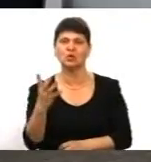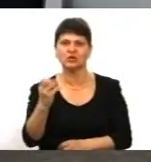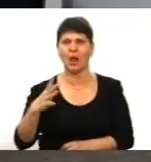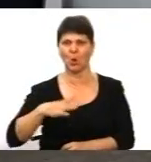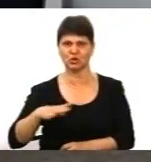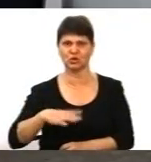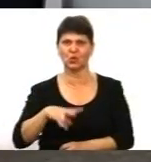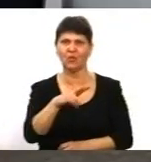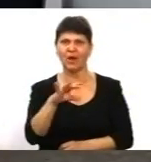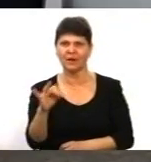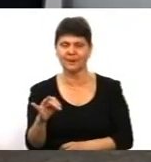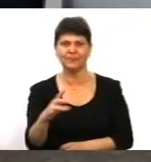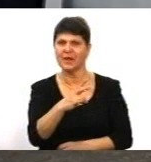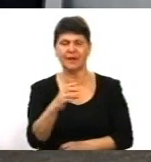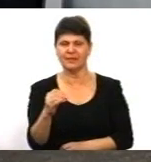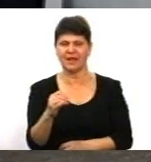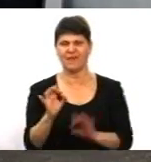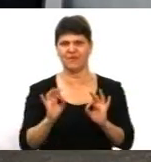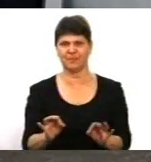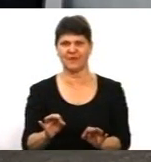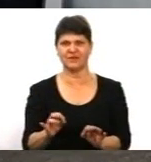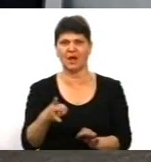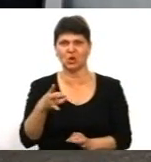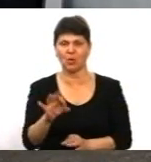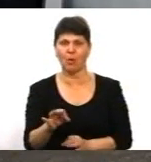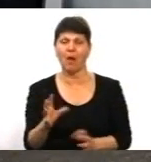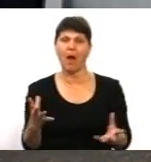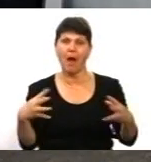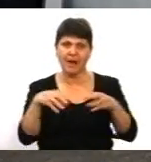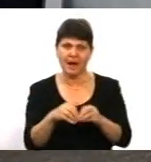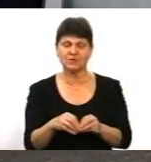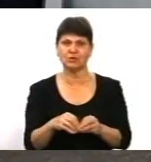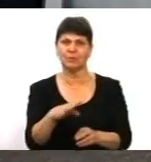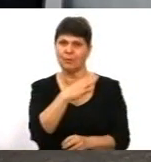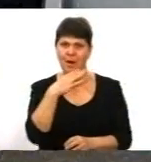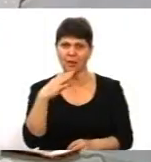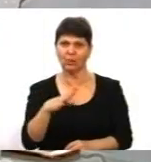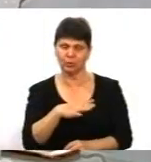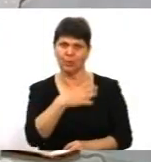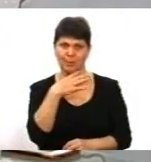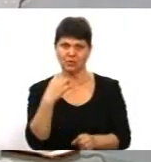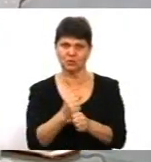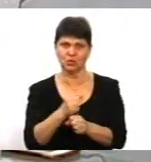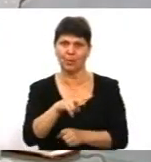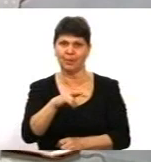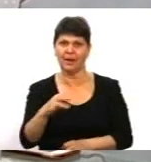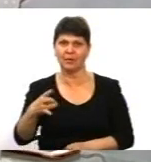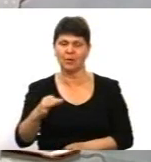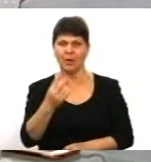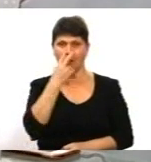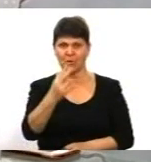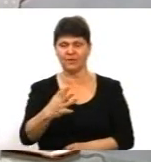і при чому очікували невиправдано. Але разом з тим було дуже багато чого зроблено. Якщо ми подивимося наші медіа,